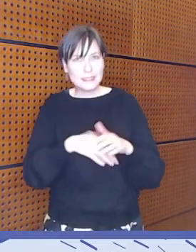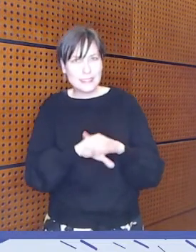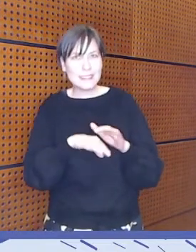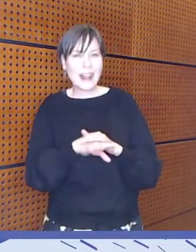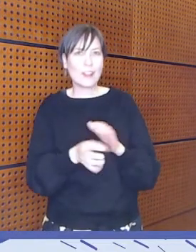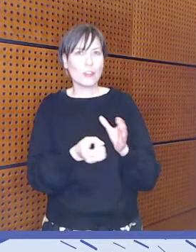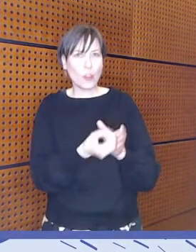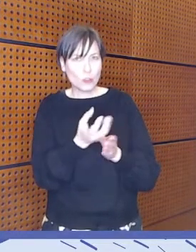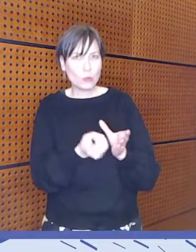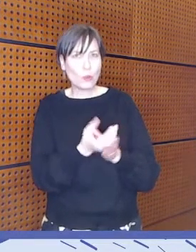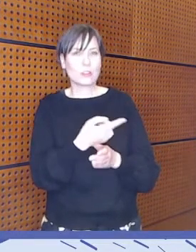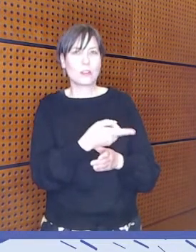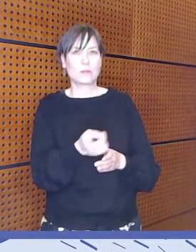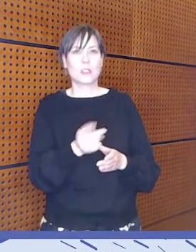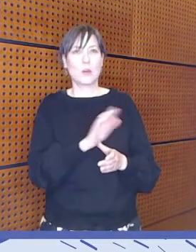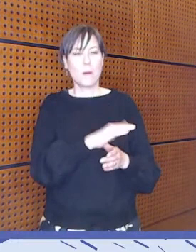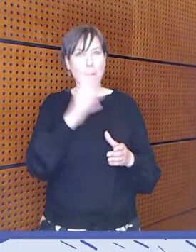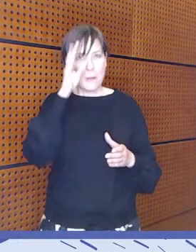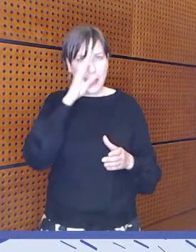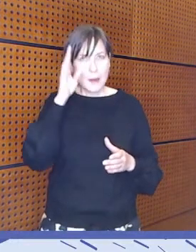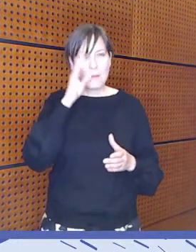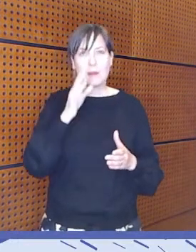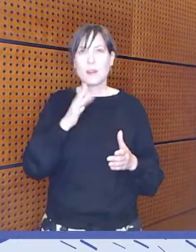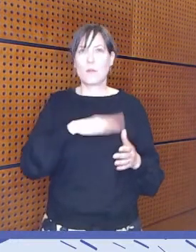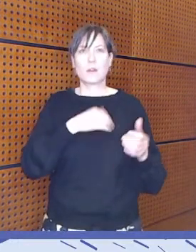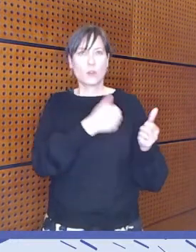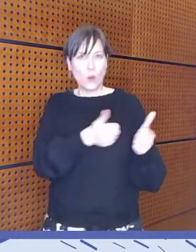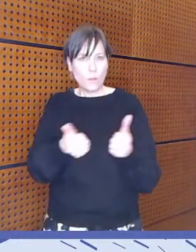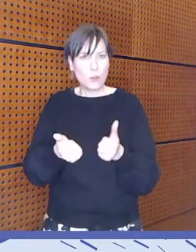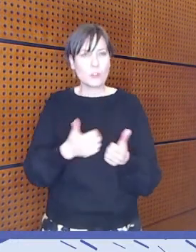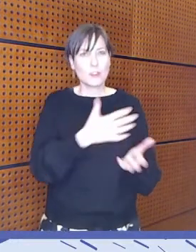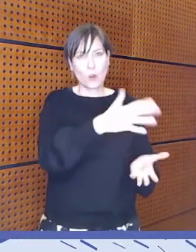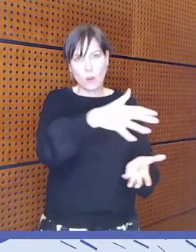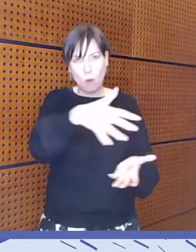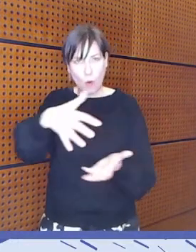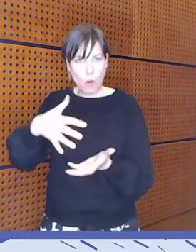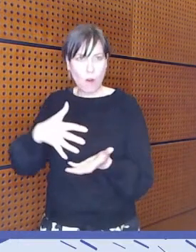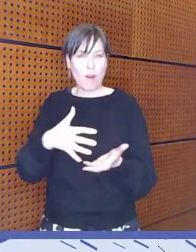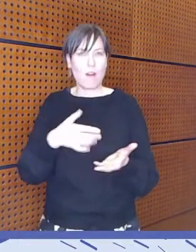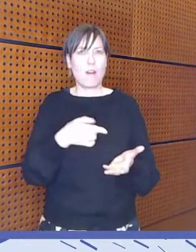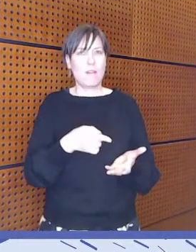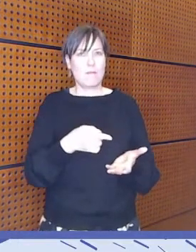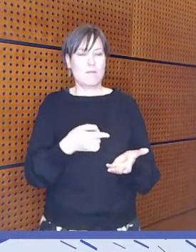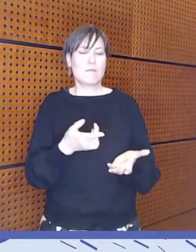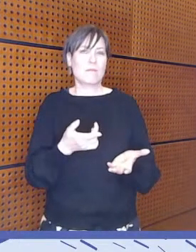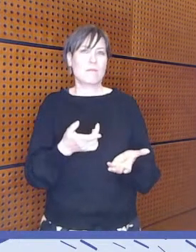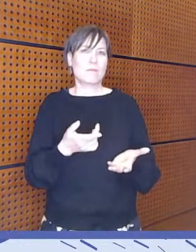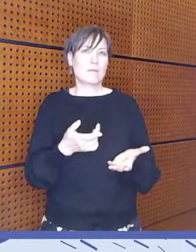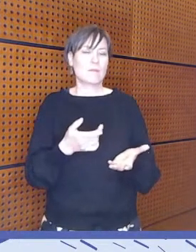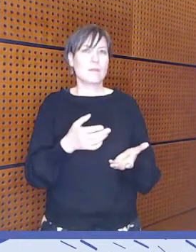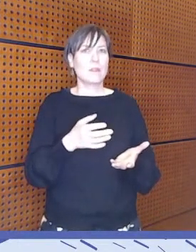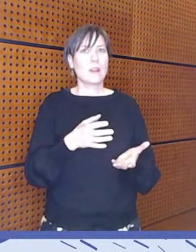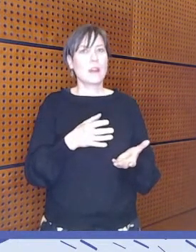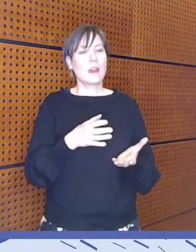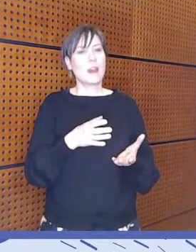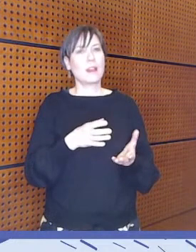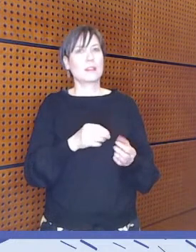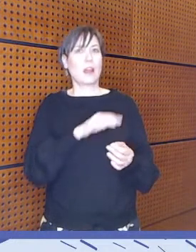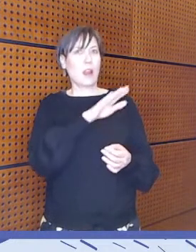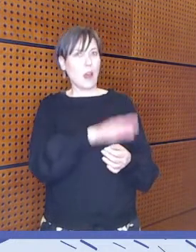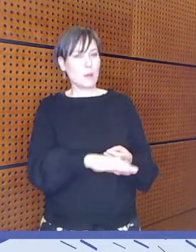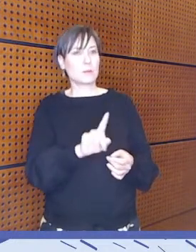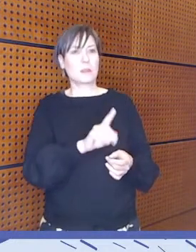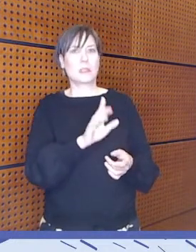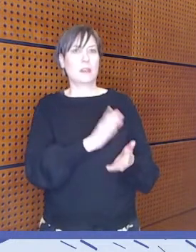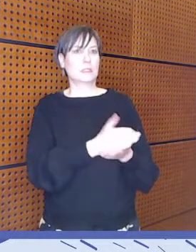toivomusten kokoamiseen. Että tehdään näkyväksi se, että mitä sille lapsen esittämälle asialle